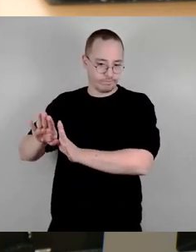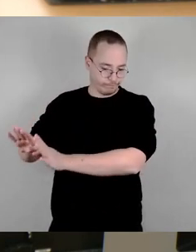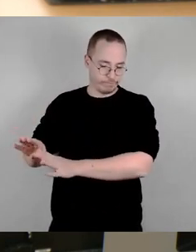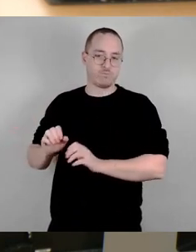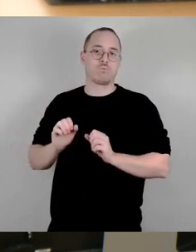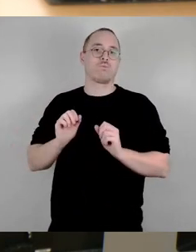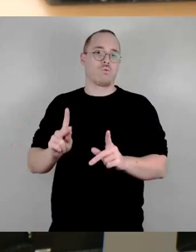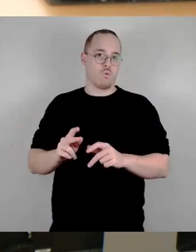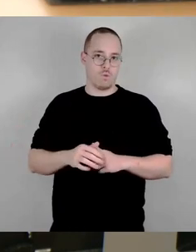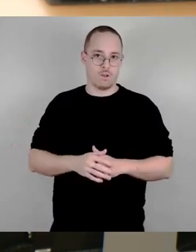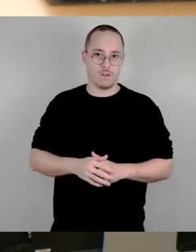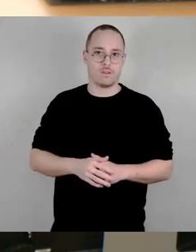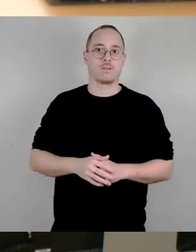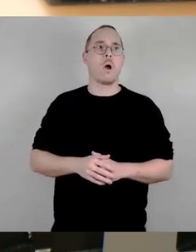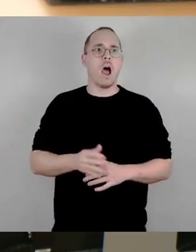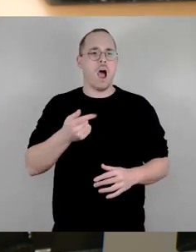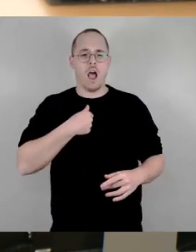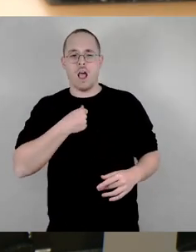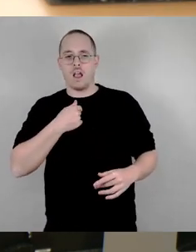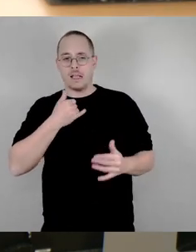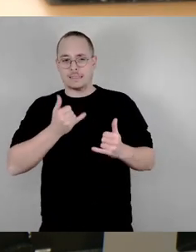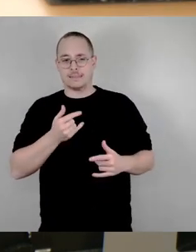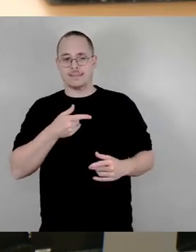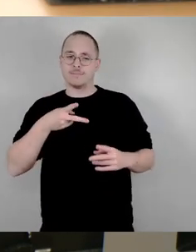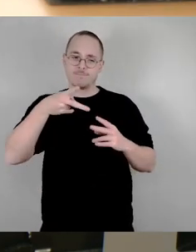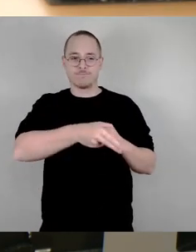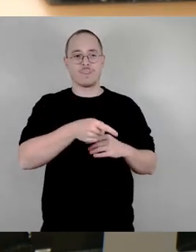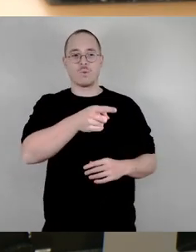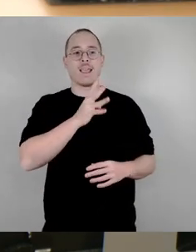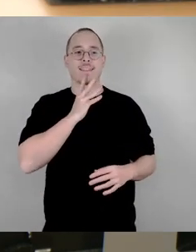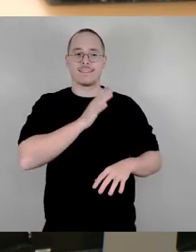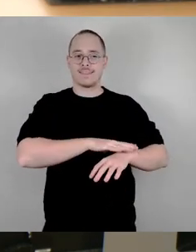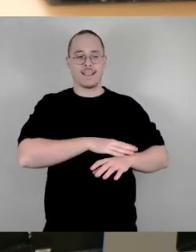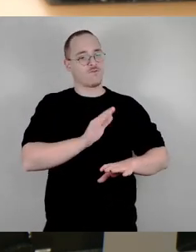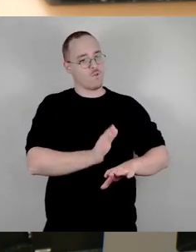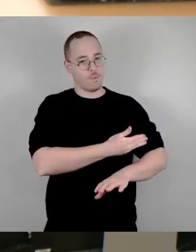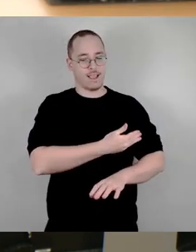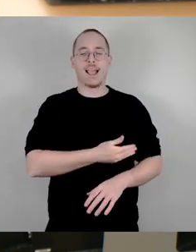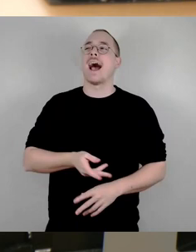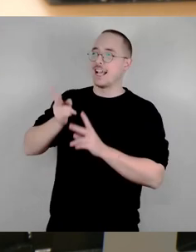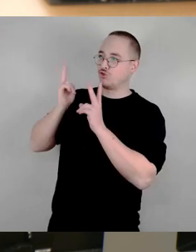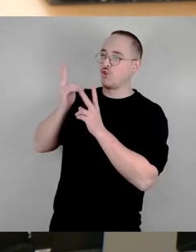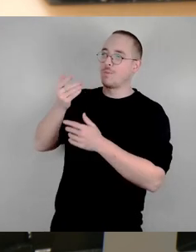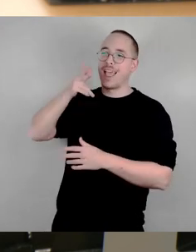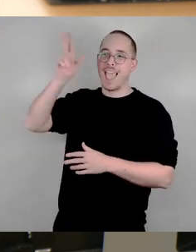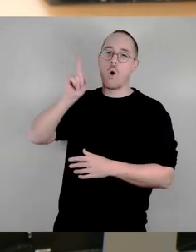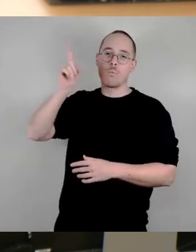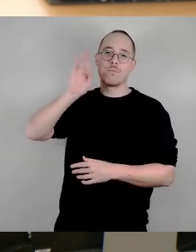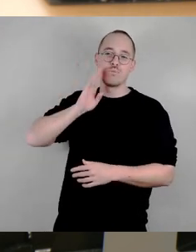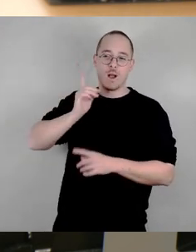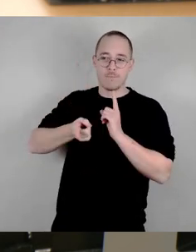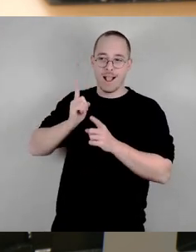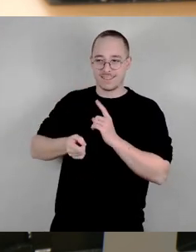abgelaufen. Da haben Sie recht, Herr Oberbürgermeister. Da müssen wir uns natürlich dran halten. Ohne unsere Intervention wären diese